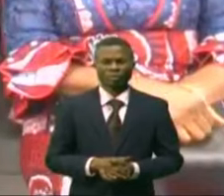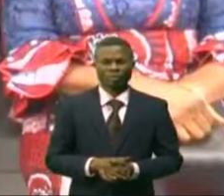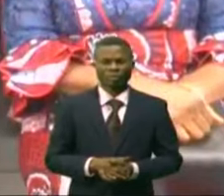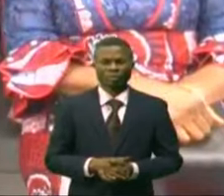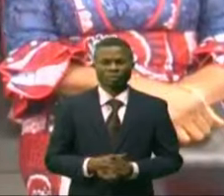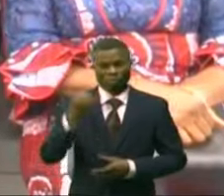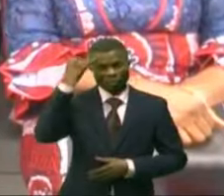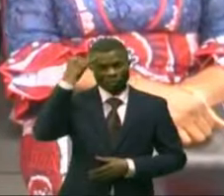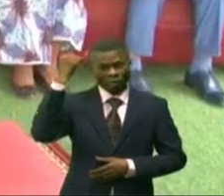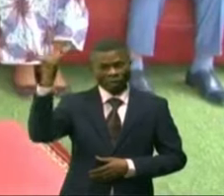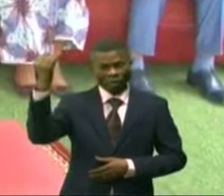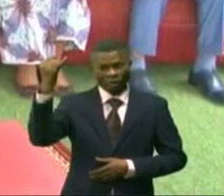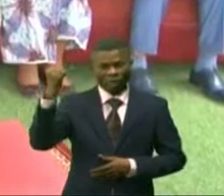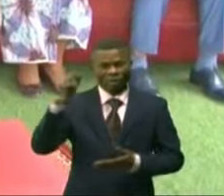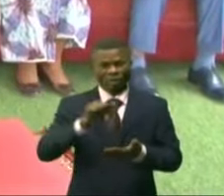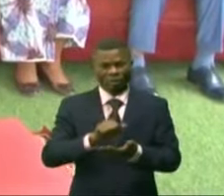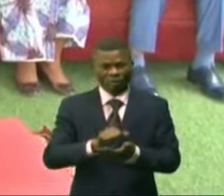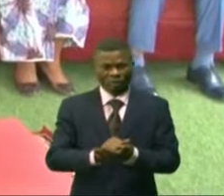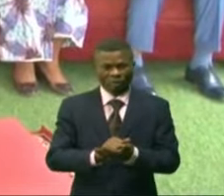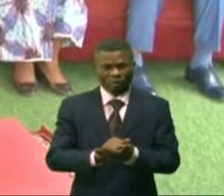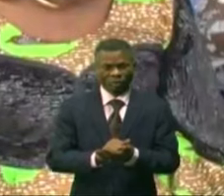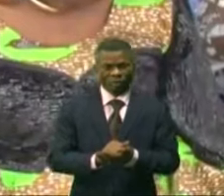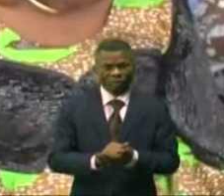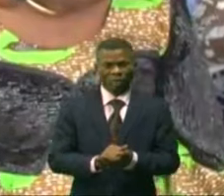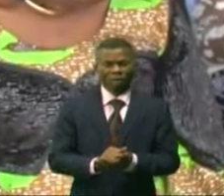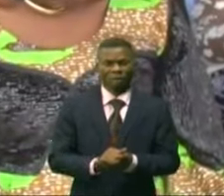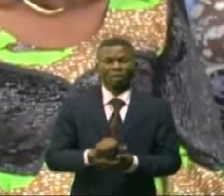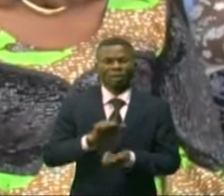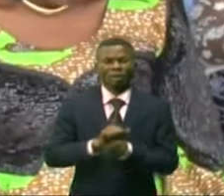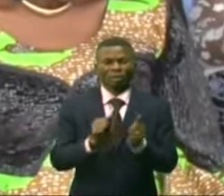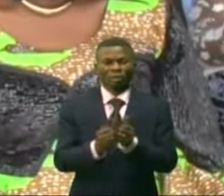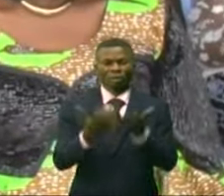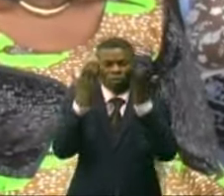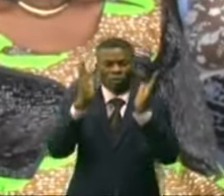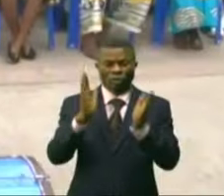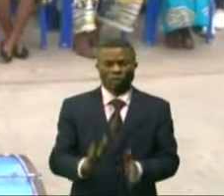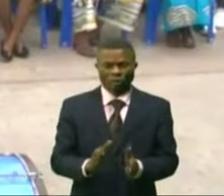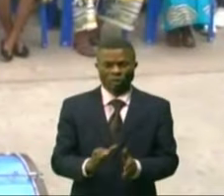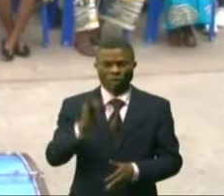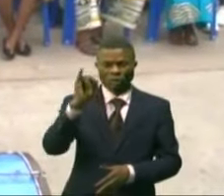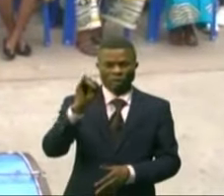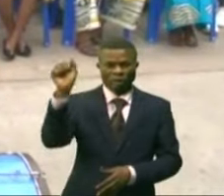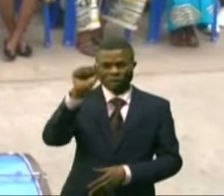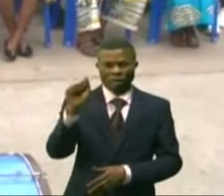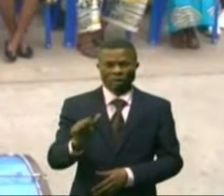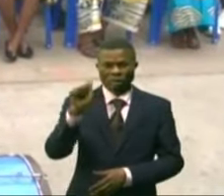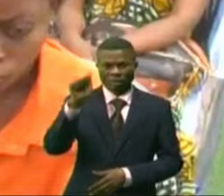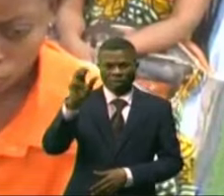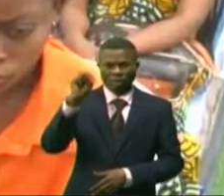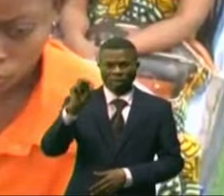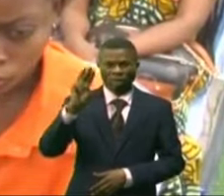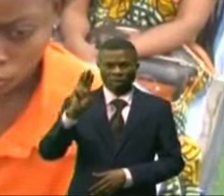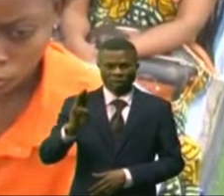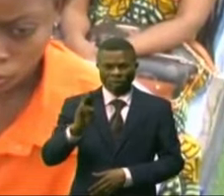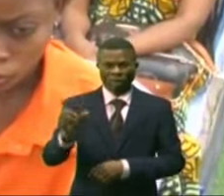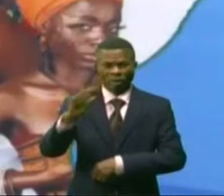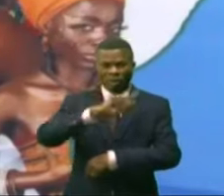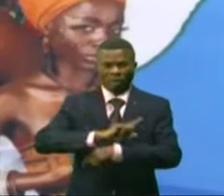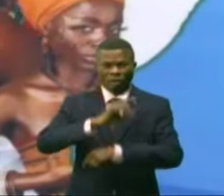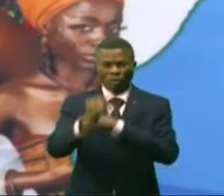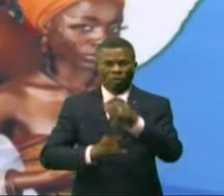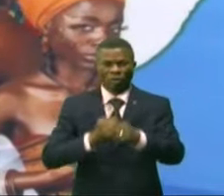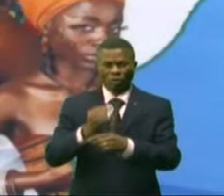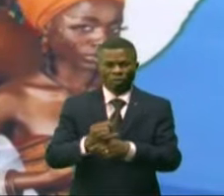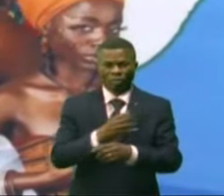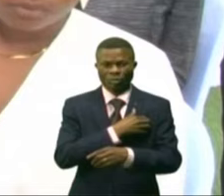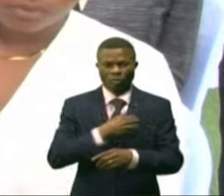'initiative Zawadis Structure a sensibilisé les étudiants d'Elysam dans leurs droits à la faveur de la journée internationale de la